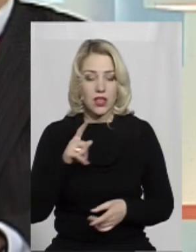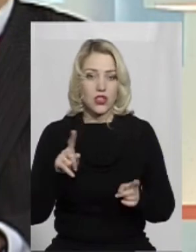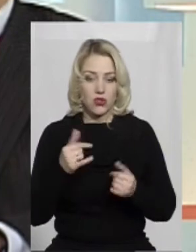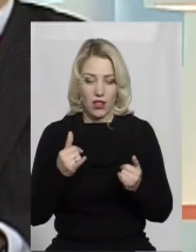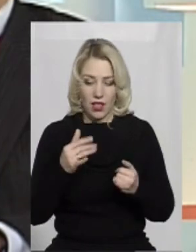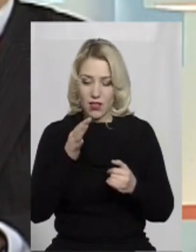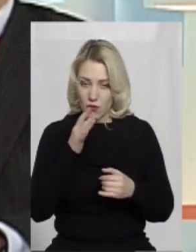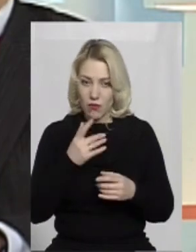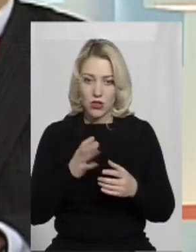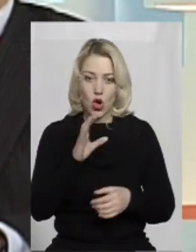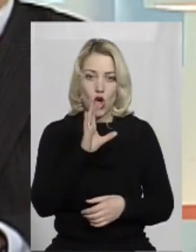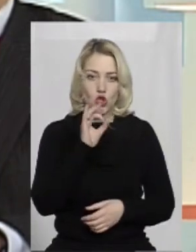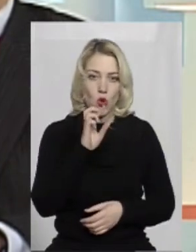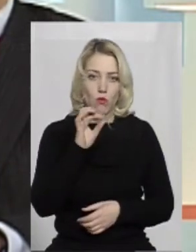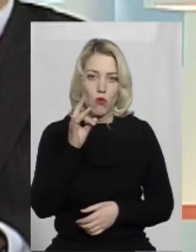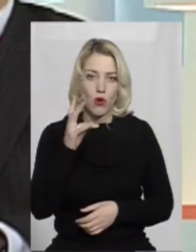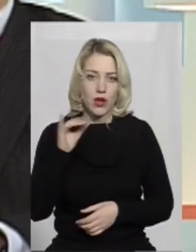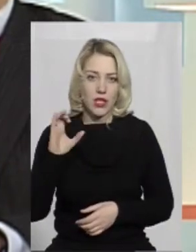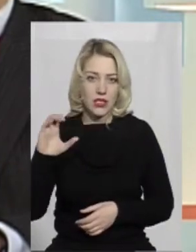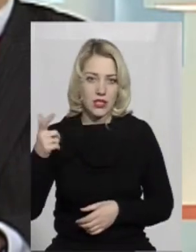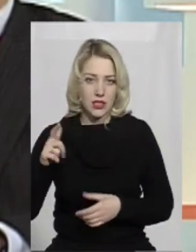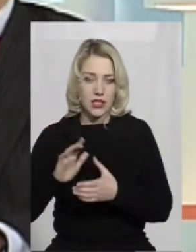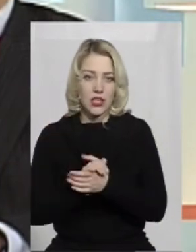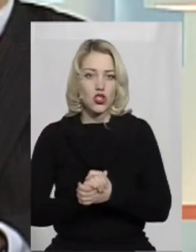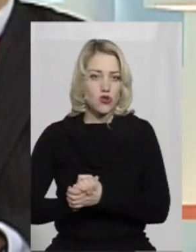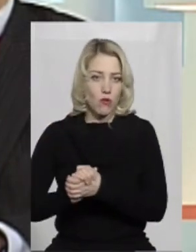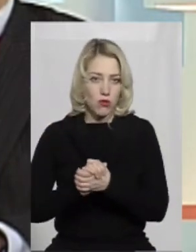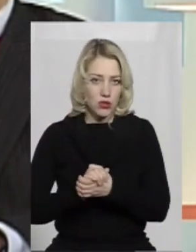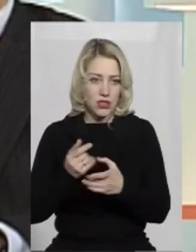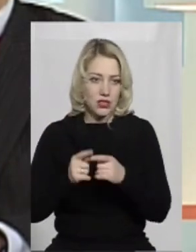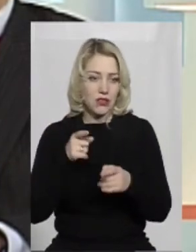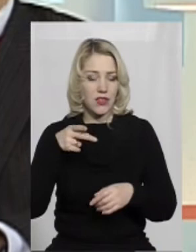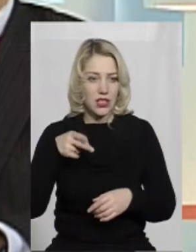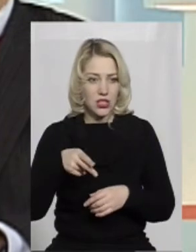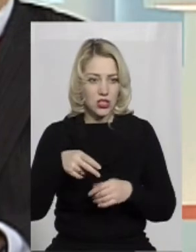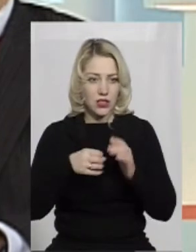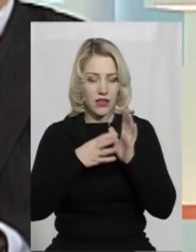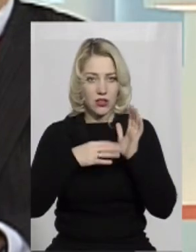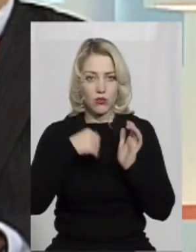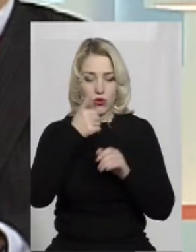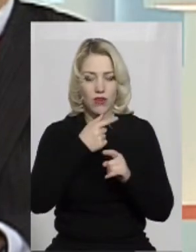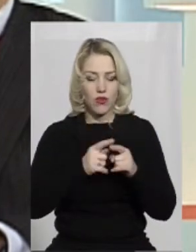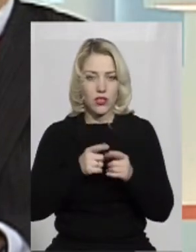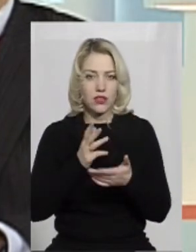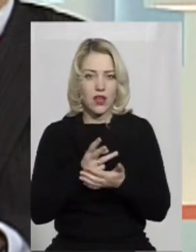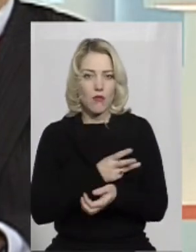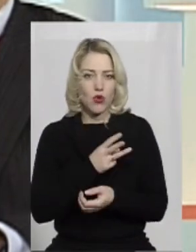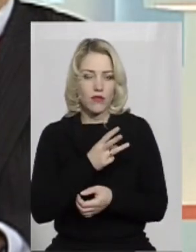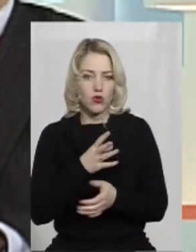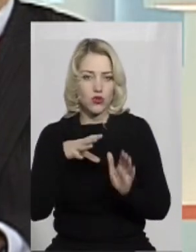ця соборність, ті події, які відбулися в 2018-2019 роках, вони зараз є мотивуючою